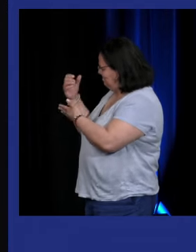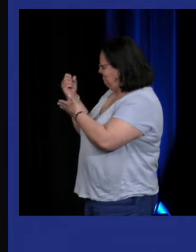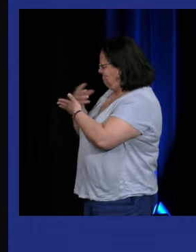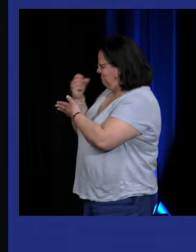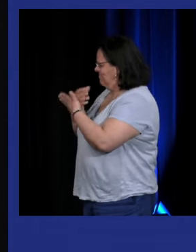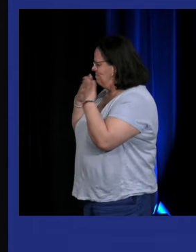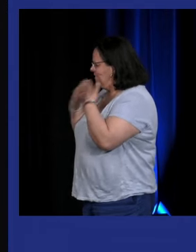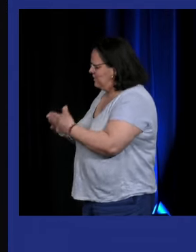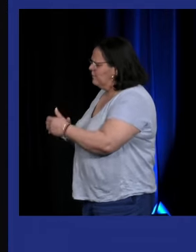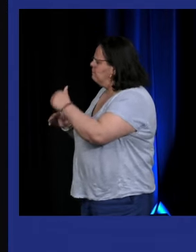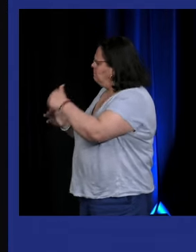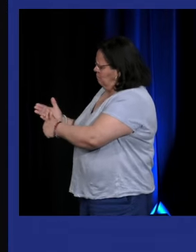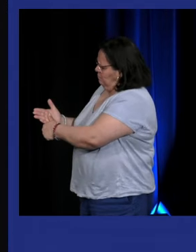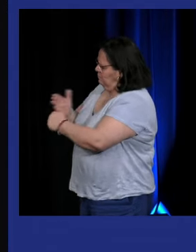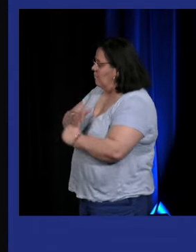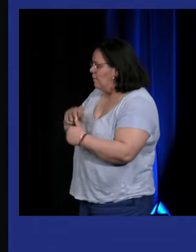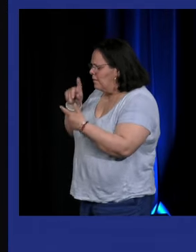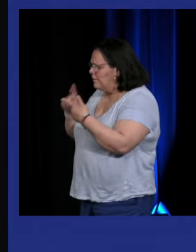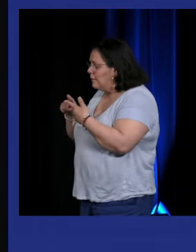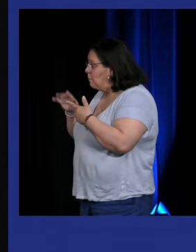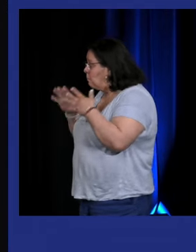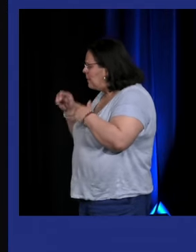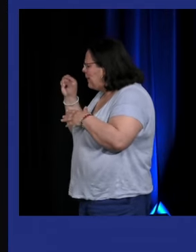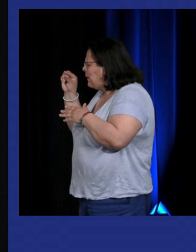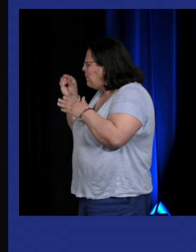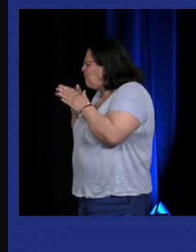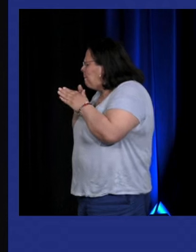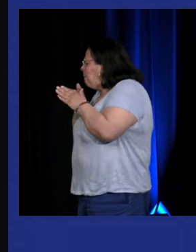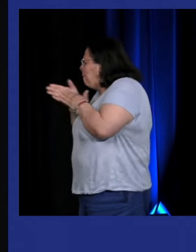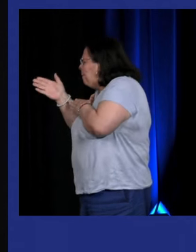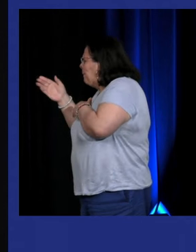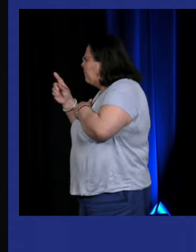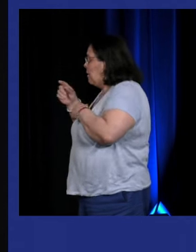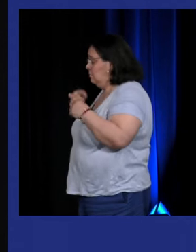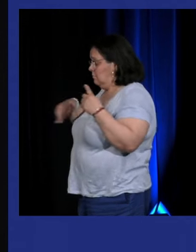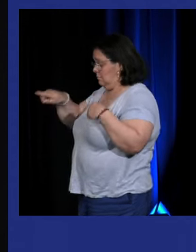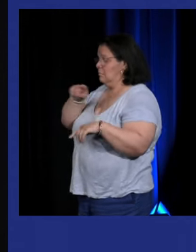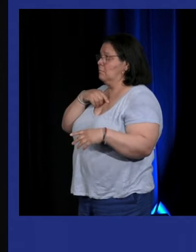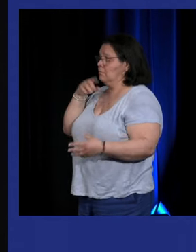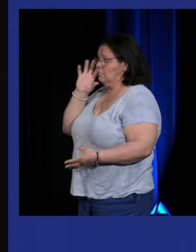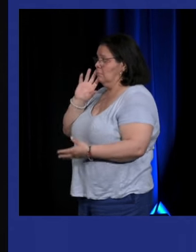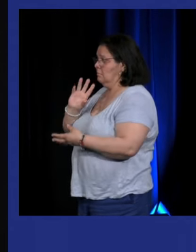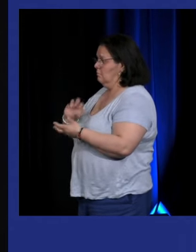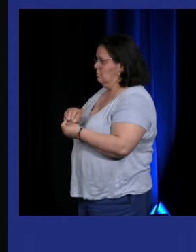très bien merci beaucoup en tout cas bon alors ma deuxième question j'ai une autre question